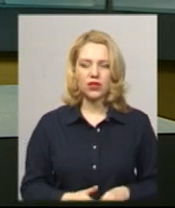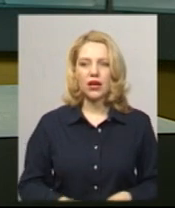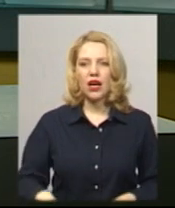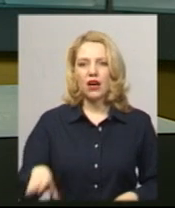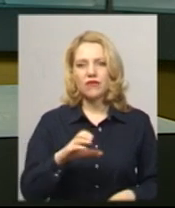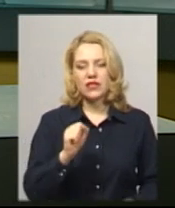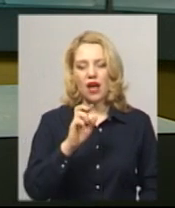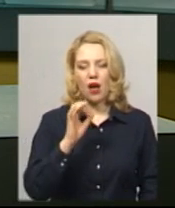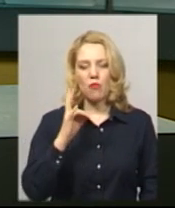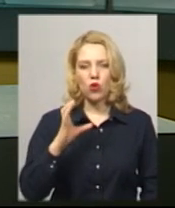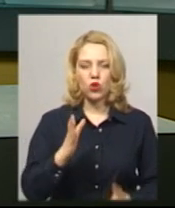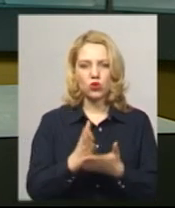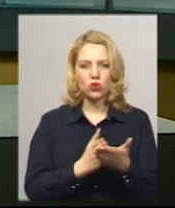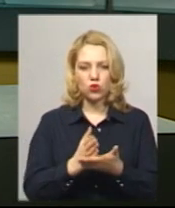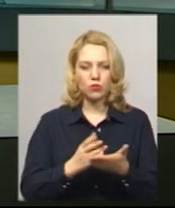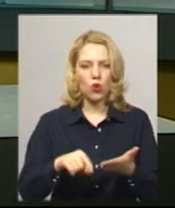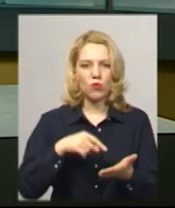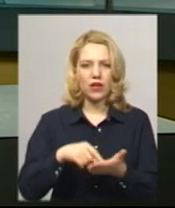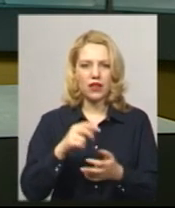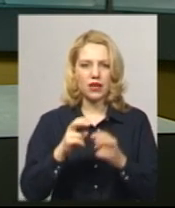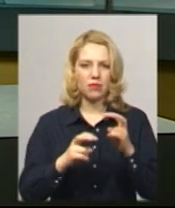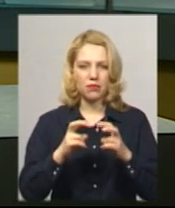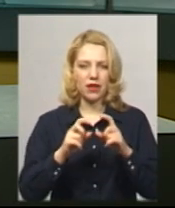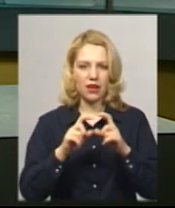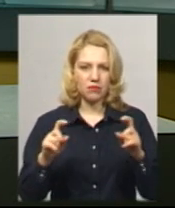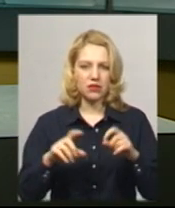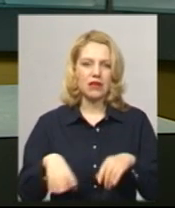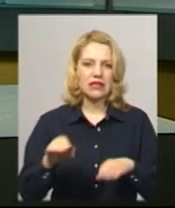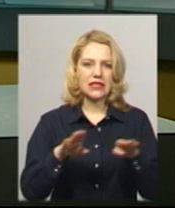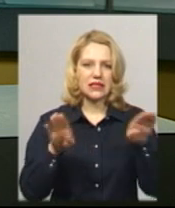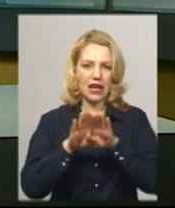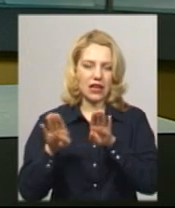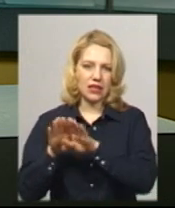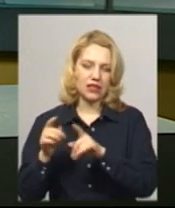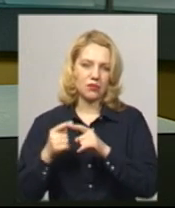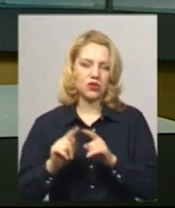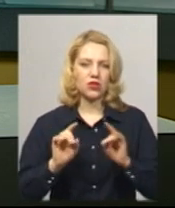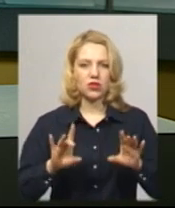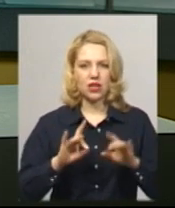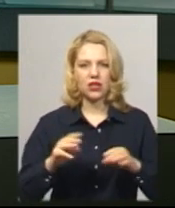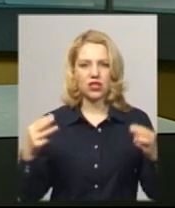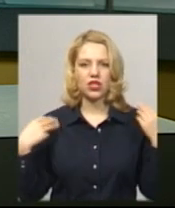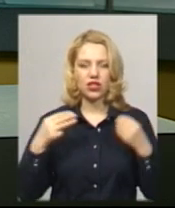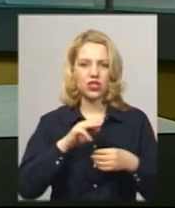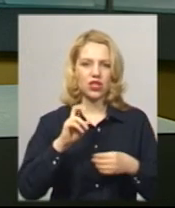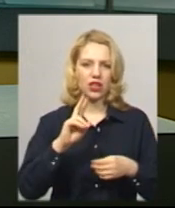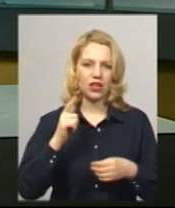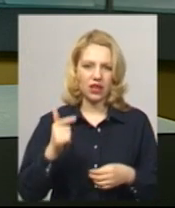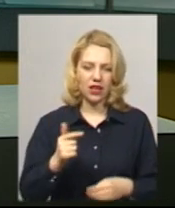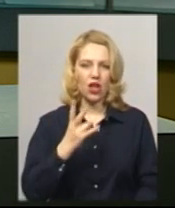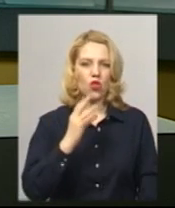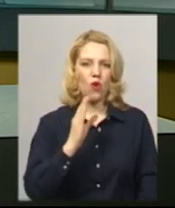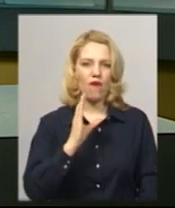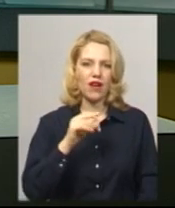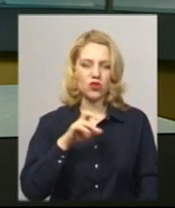комунальних підприємств на період карантину закриті, каже начальник Хмельницького управління житлово-комунального господарства Василь Новачок.